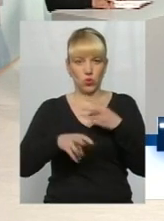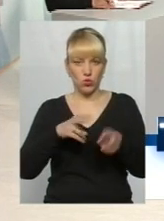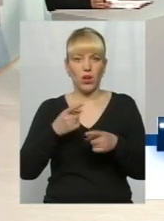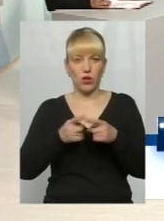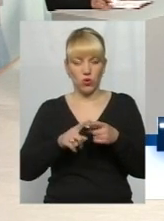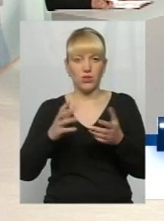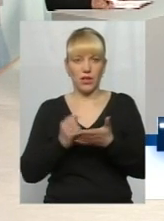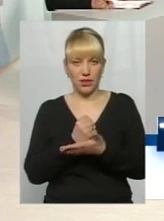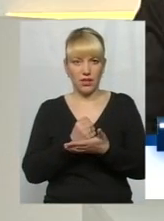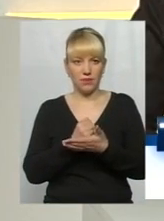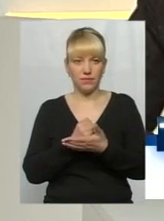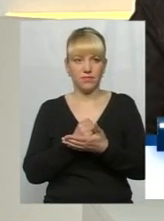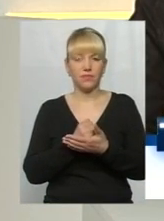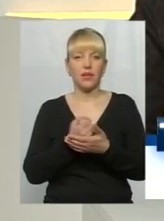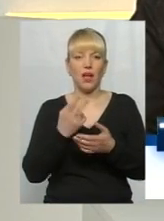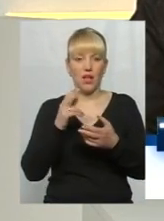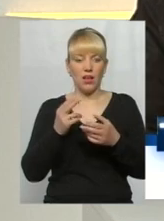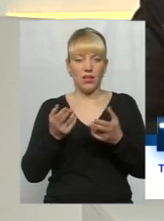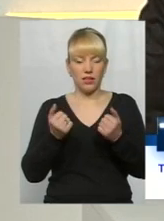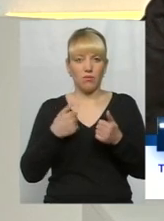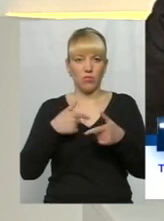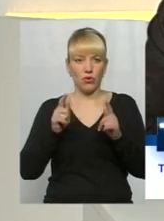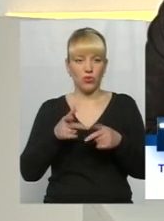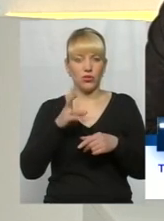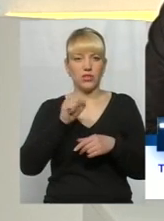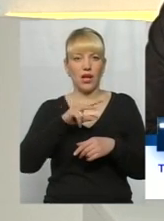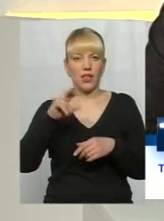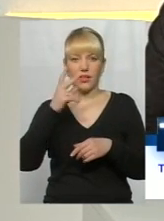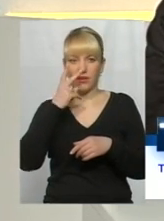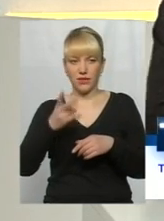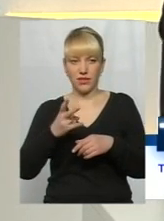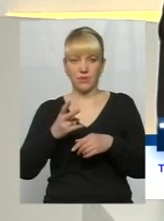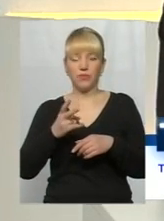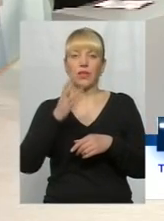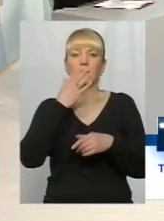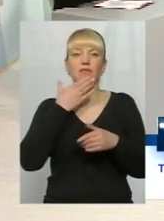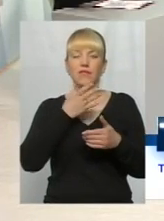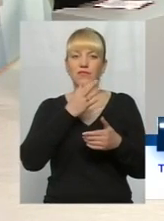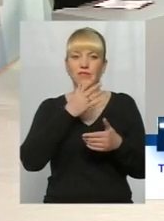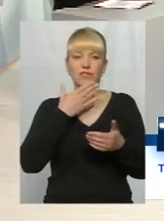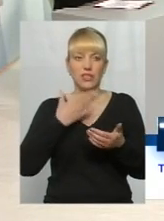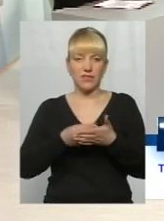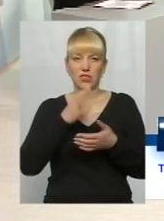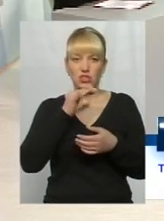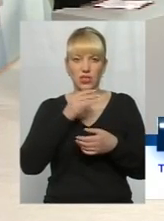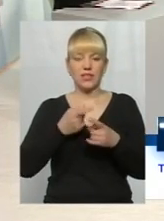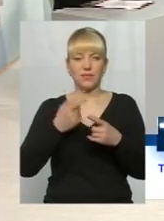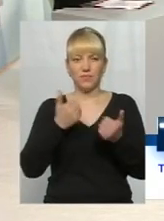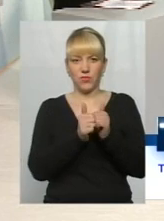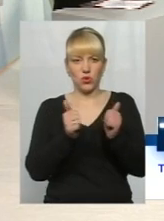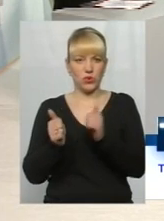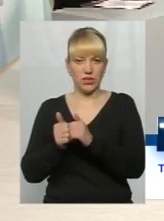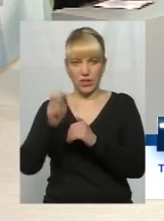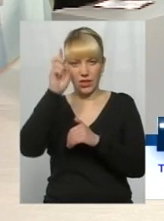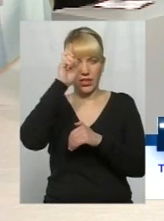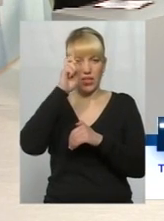важко. Погоджуюсь. Але ж дивіться, свого часу візьмемо сусідню державу, але не ту,